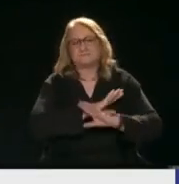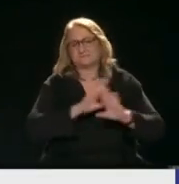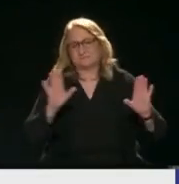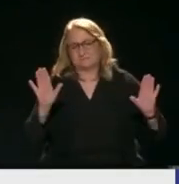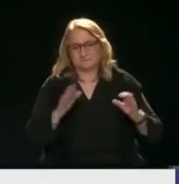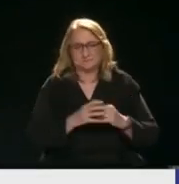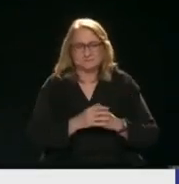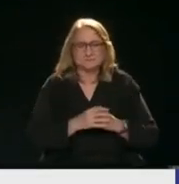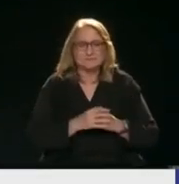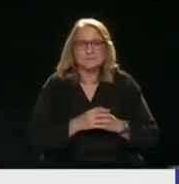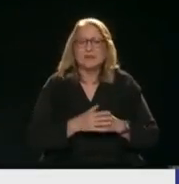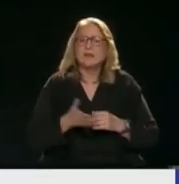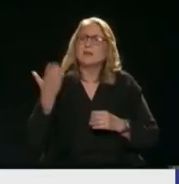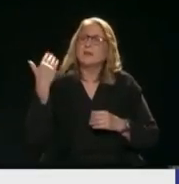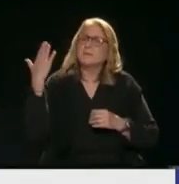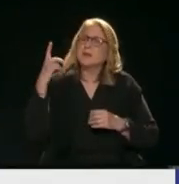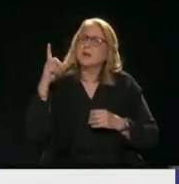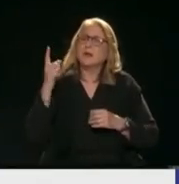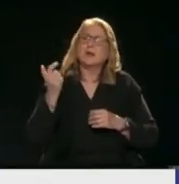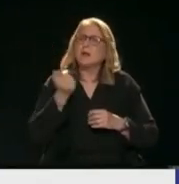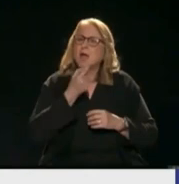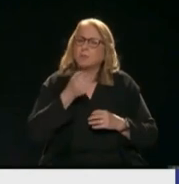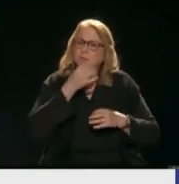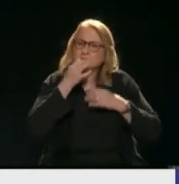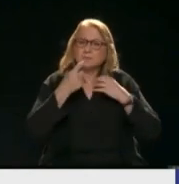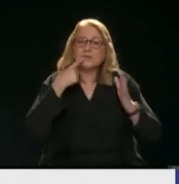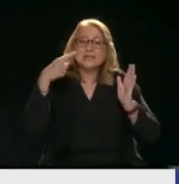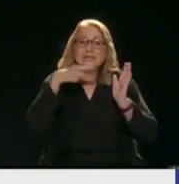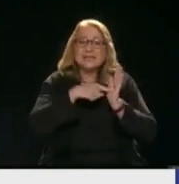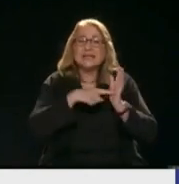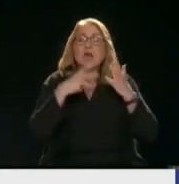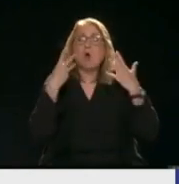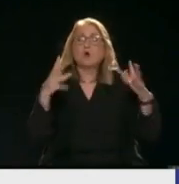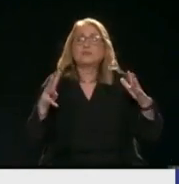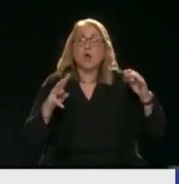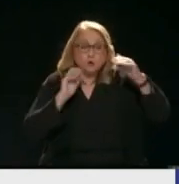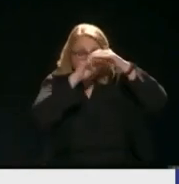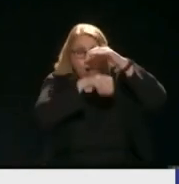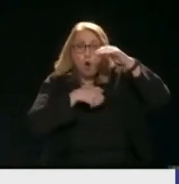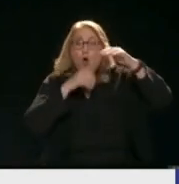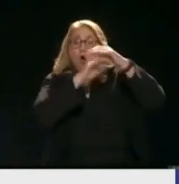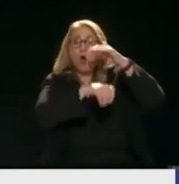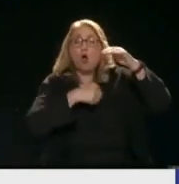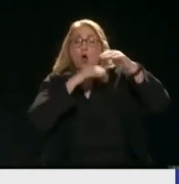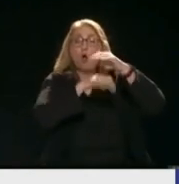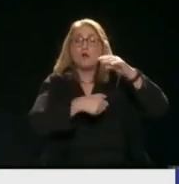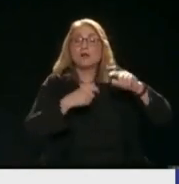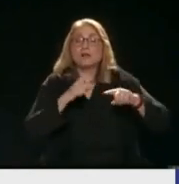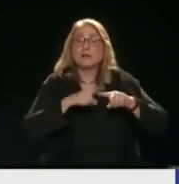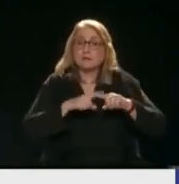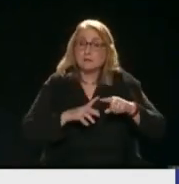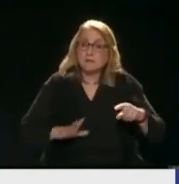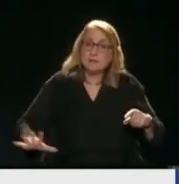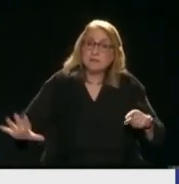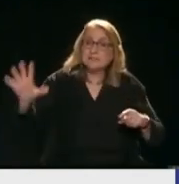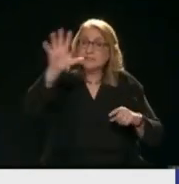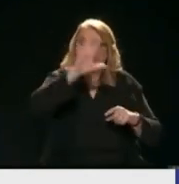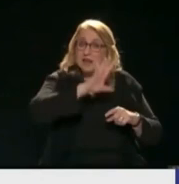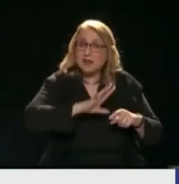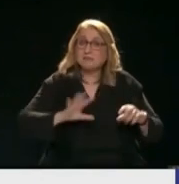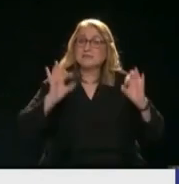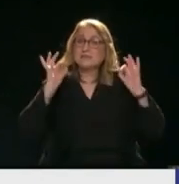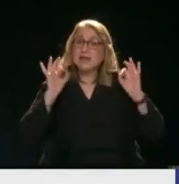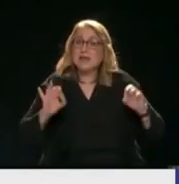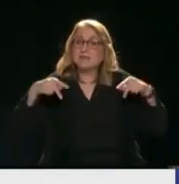Σε κάποια βάση Έχουμε πει ότι υπάρχουν Γύρω στα 1800 ορυχεία Στην Ελλάδα Τα οποία είναι δεσμευμένα Από ανθρώπους Από και κάθε κυβέρνηση